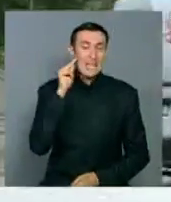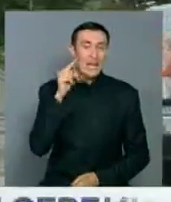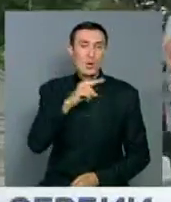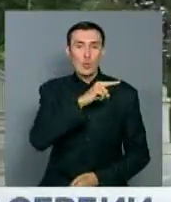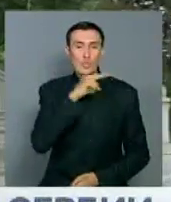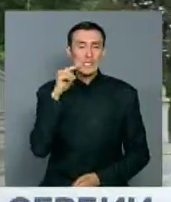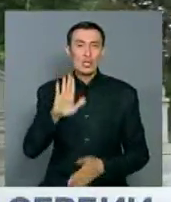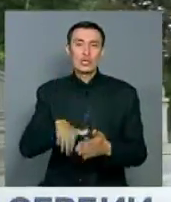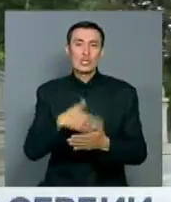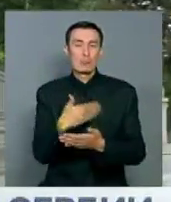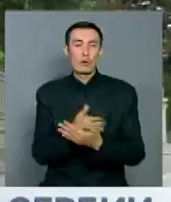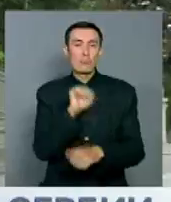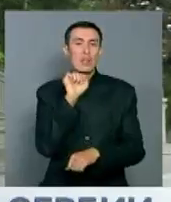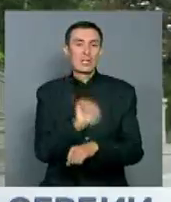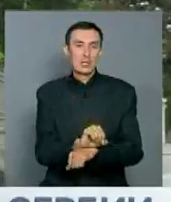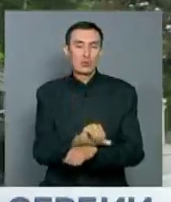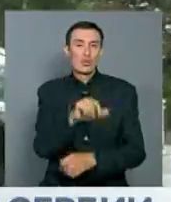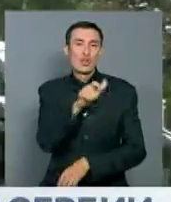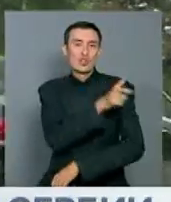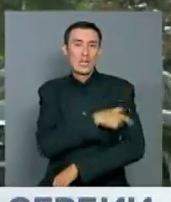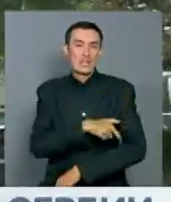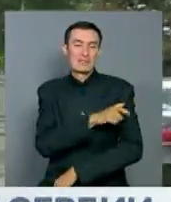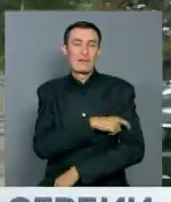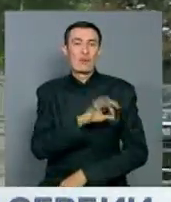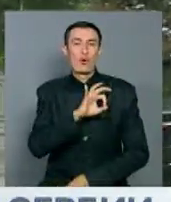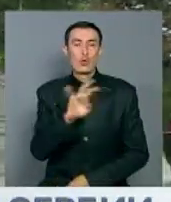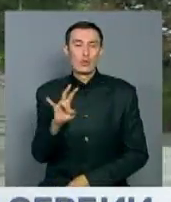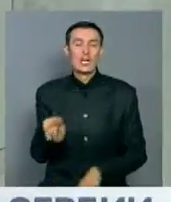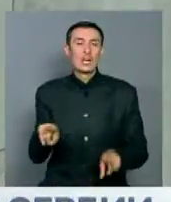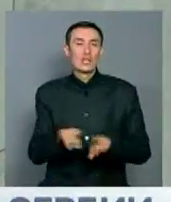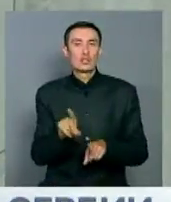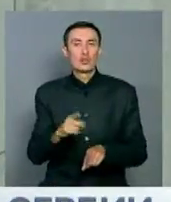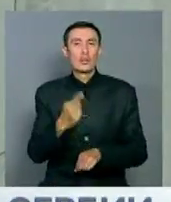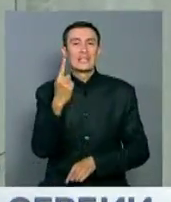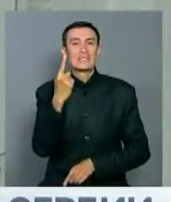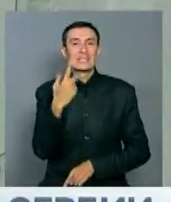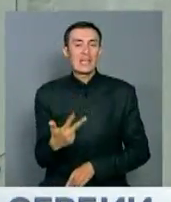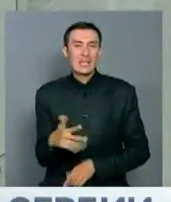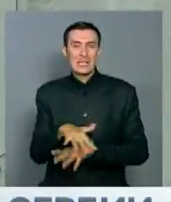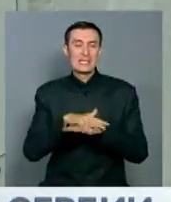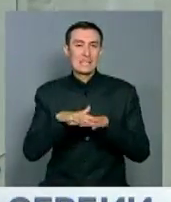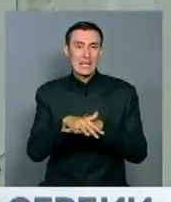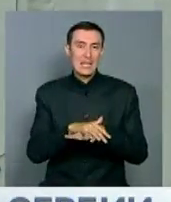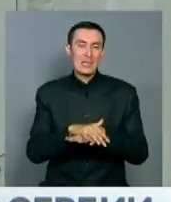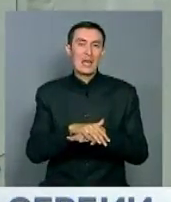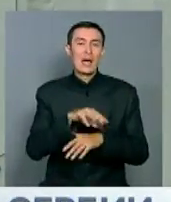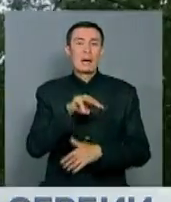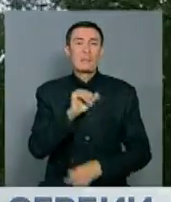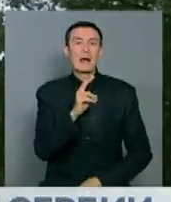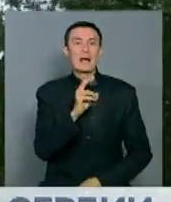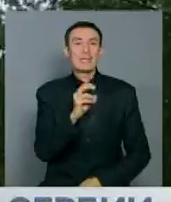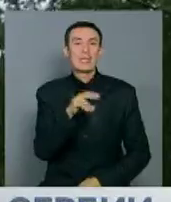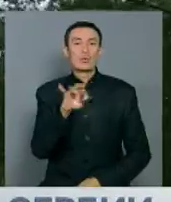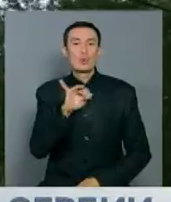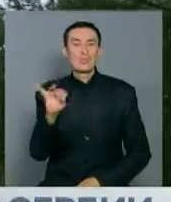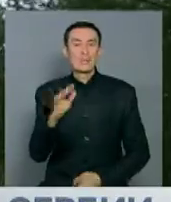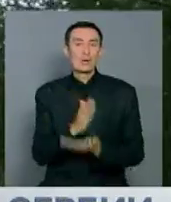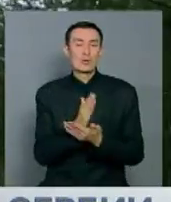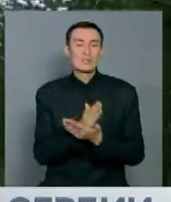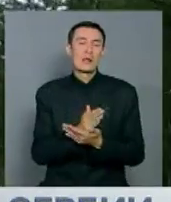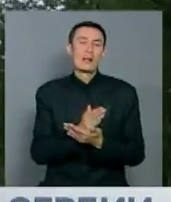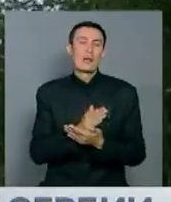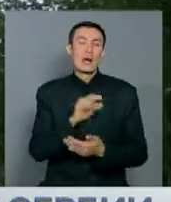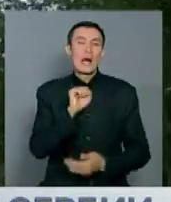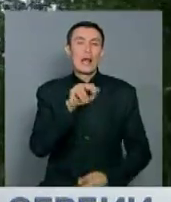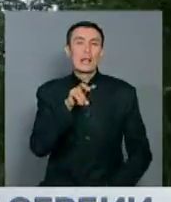блокируют его членство в ООН. Следует отметить, что треть населения в Македонии составляют албанцы. Напомню, отношения двух